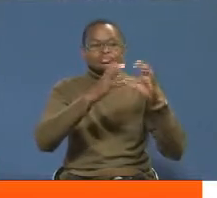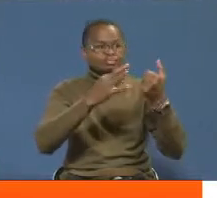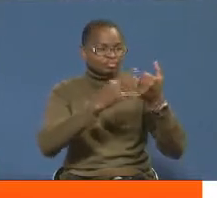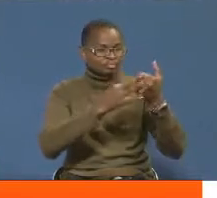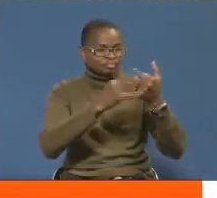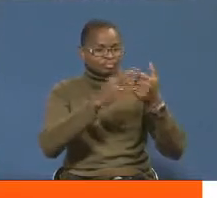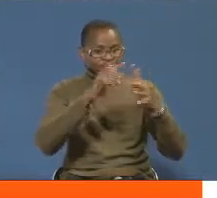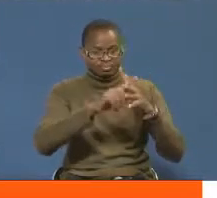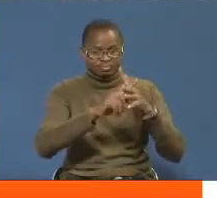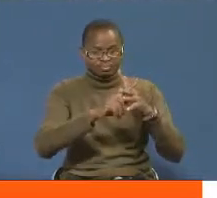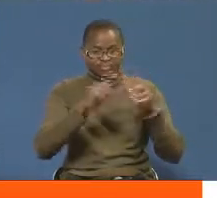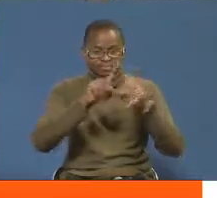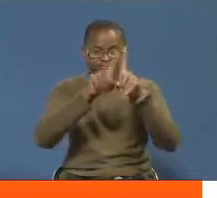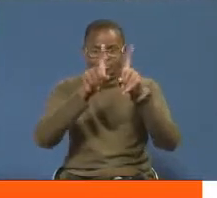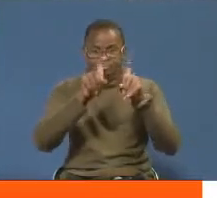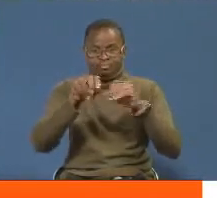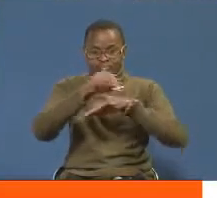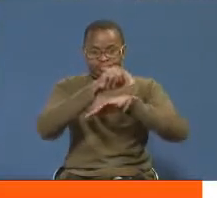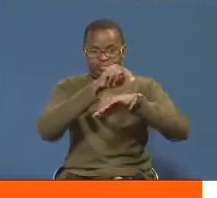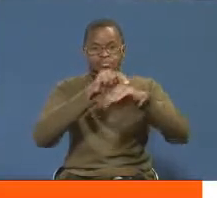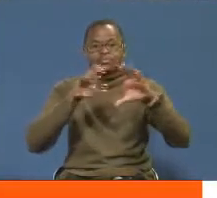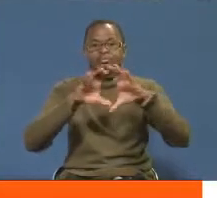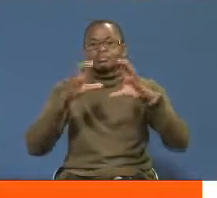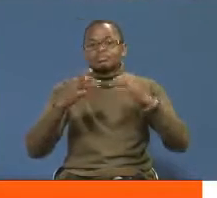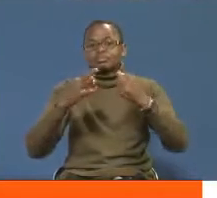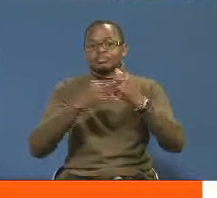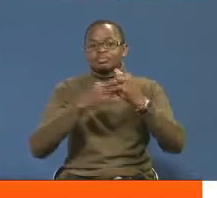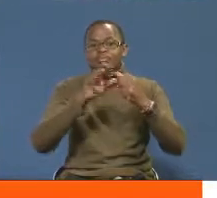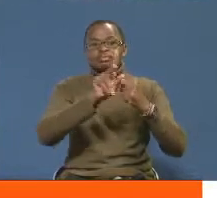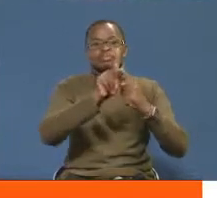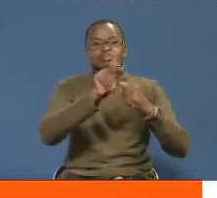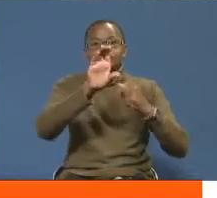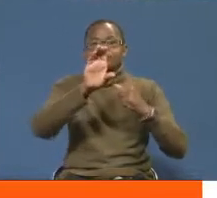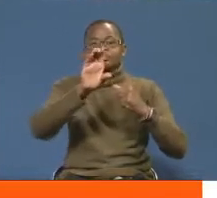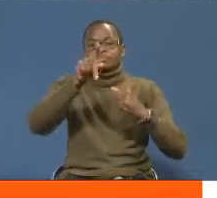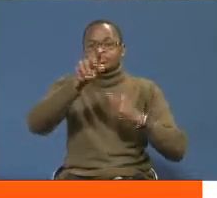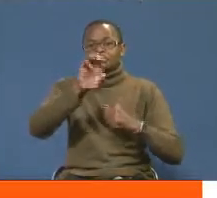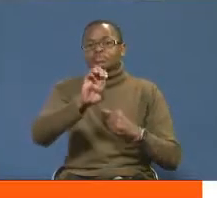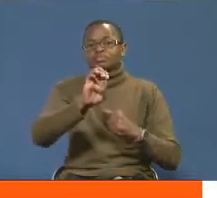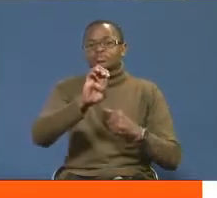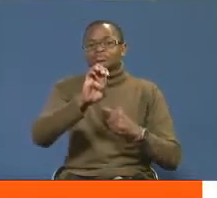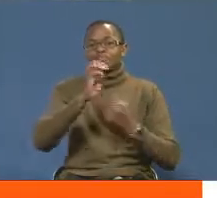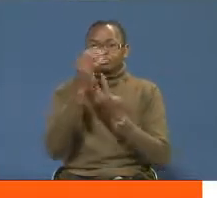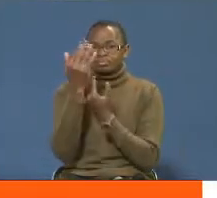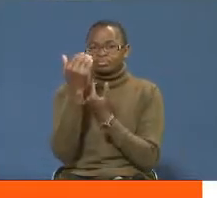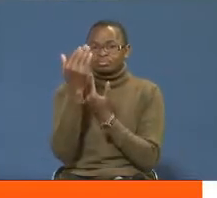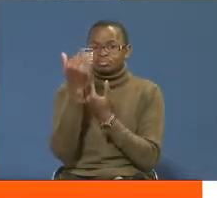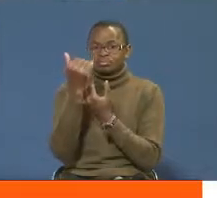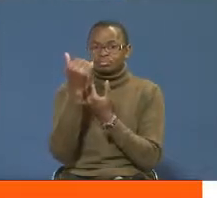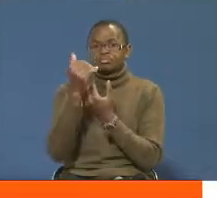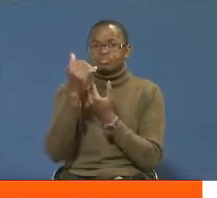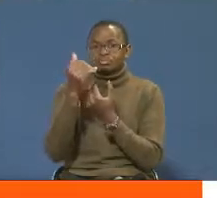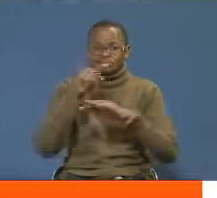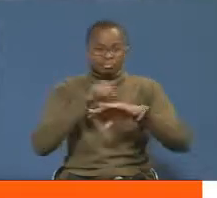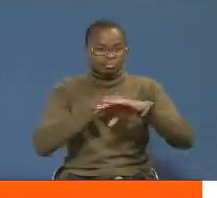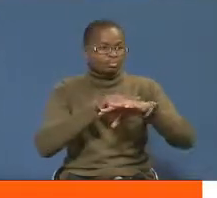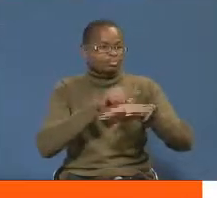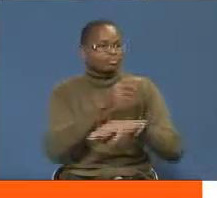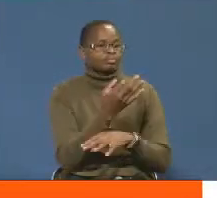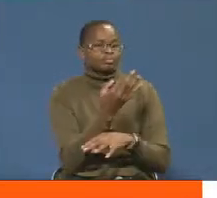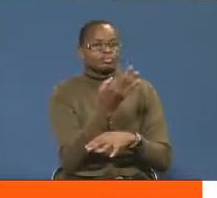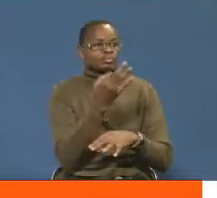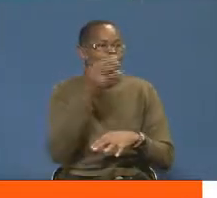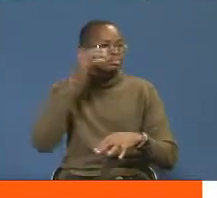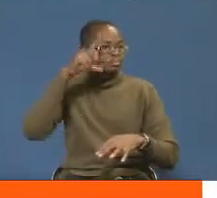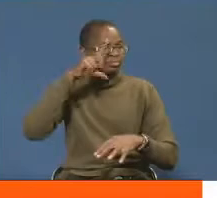Wameanza mtiani wawakitaifa wadarasa la nane KCPU, unautarajua kuchukua siku tatu